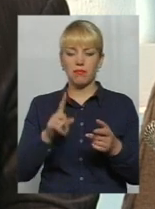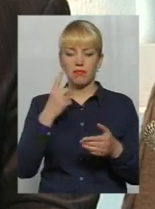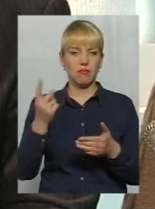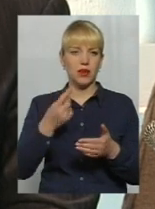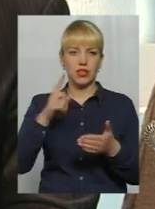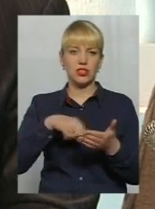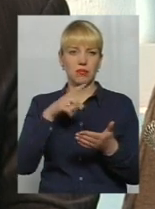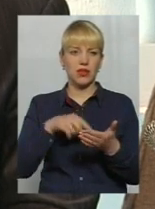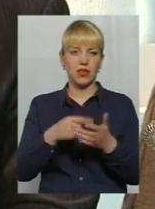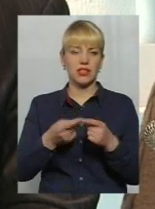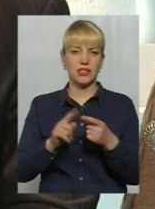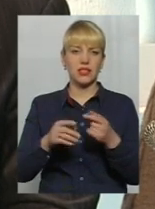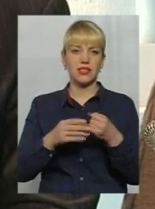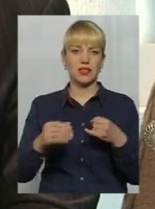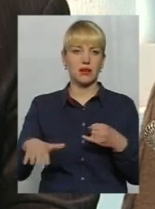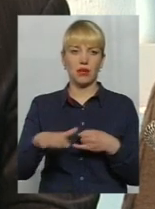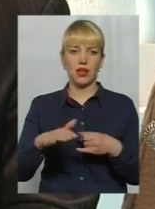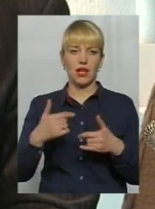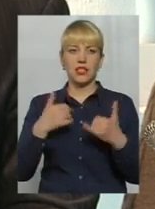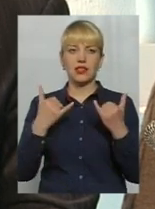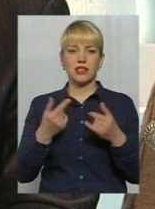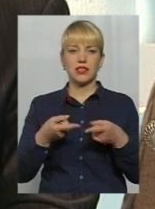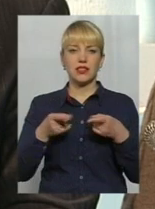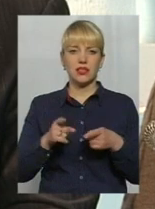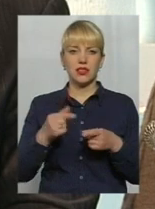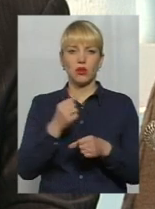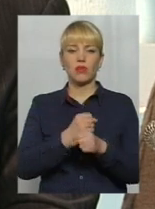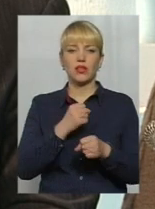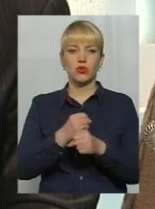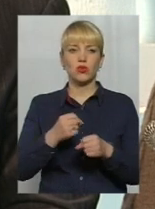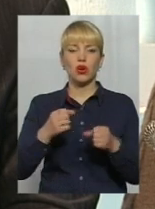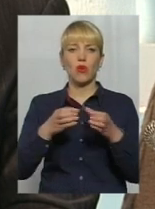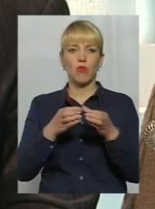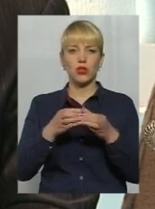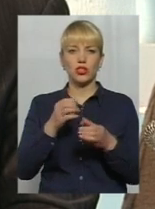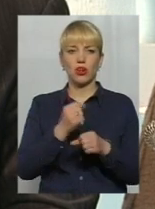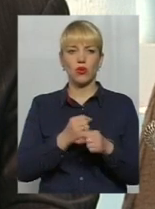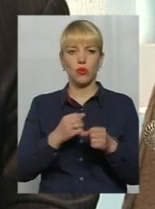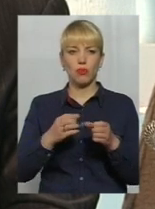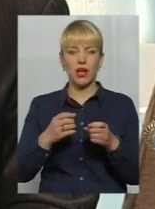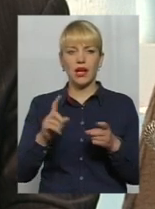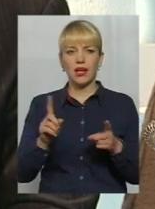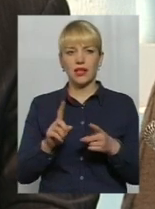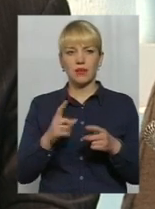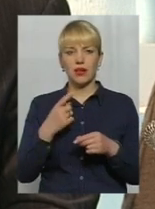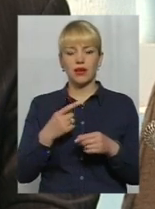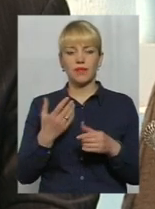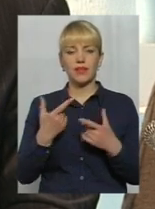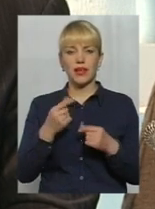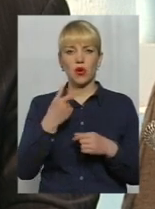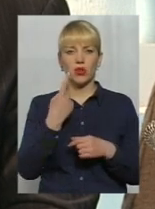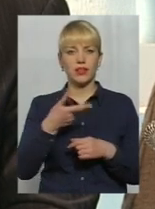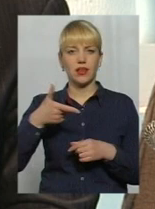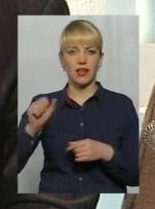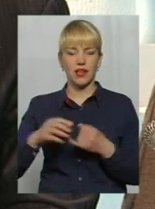інвестору, це земельне питання. І зараз з нас дійсно працює робоча група з інвентаризації земельних ділянок, які більше одного гектару. Ми вже